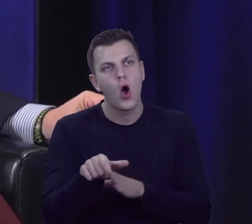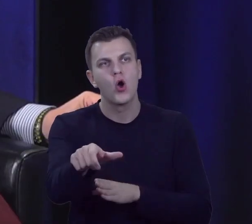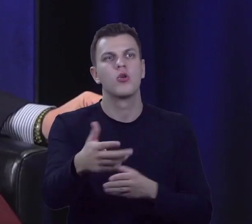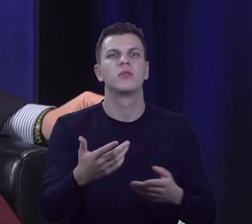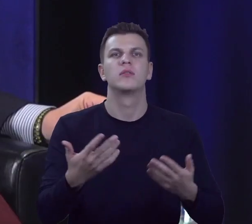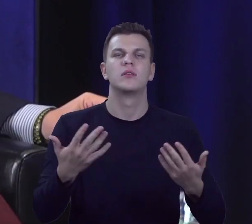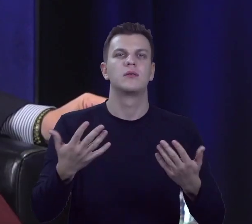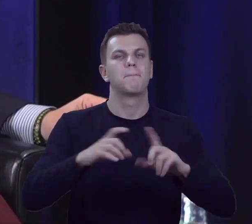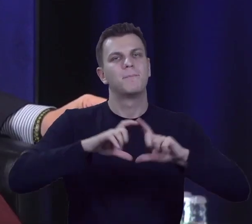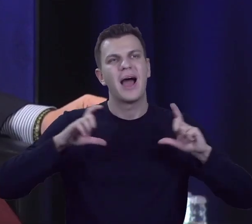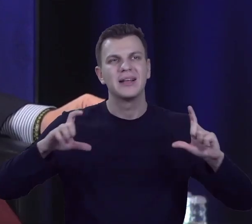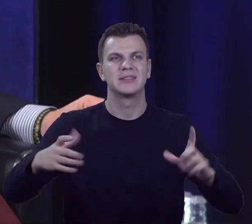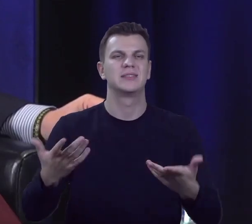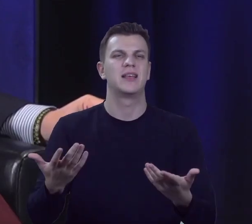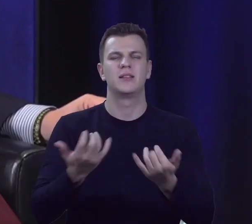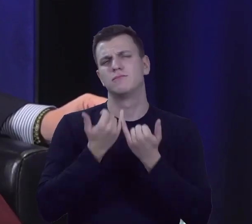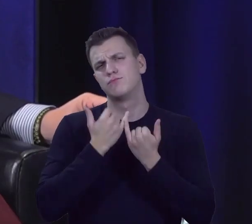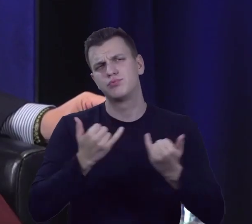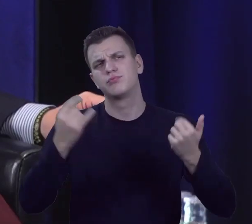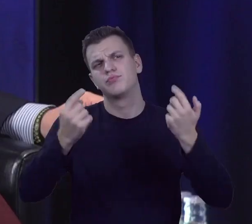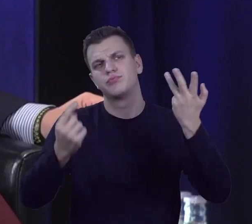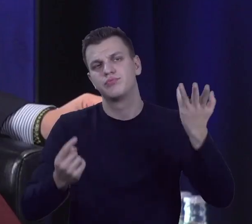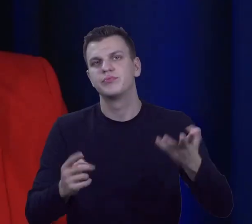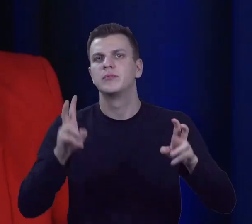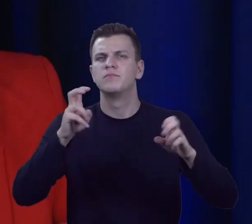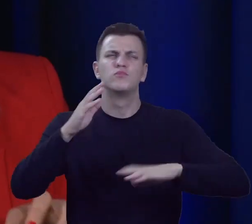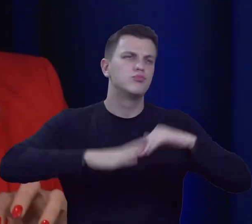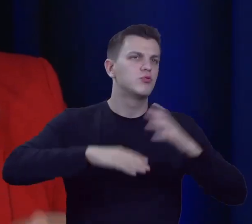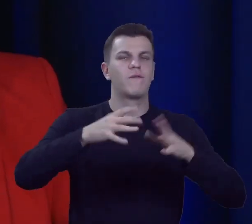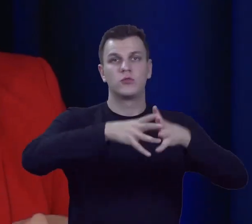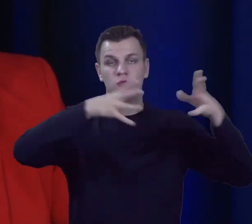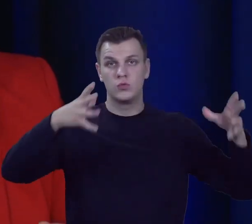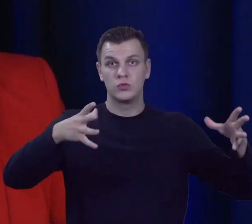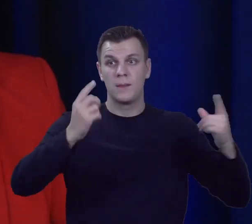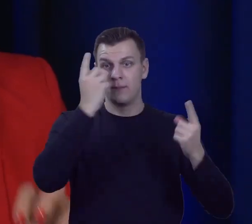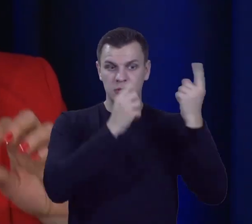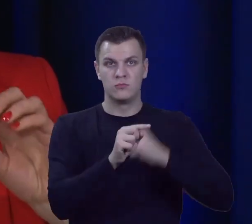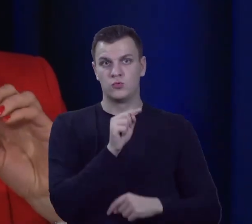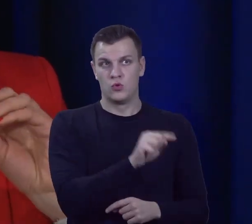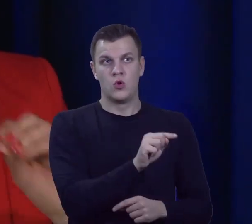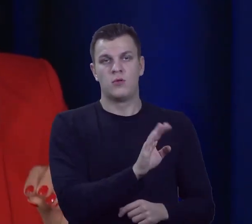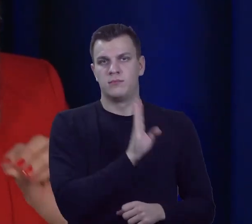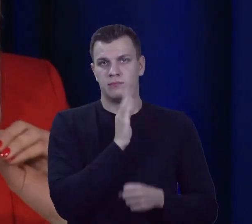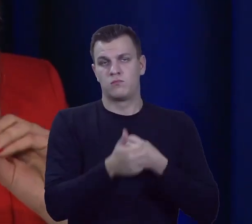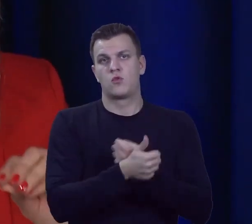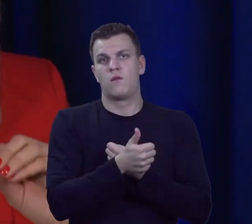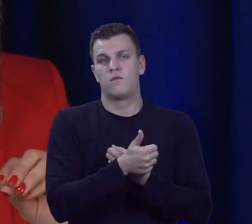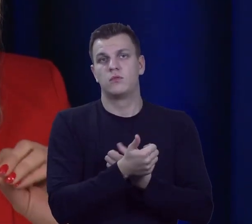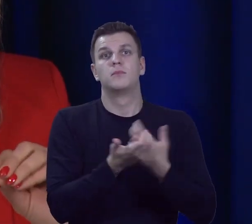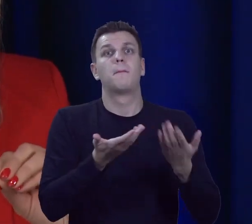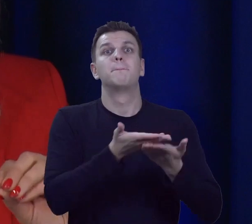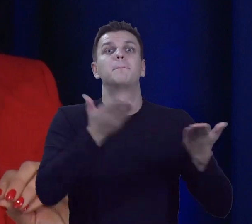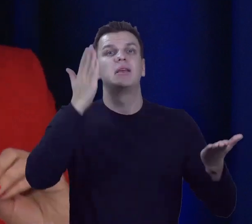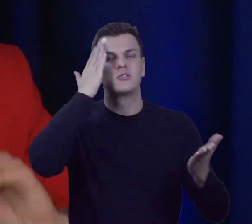akwaparki, baseny czy innego rodzaju rzeczy takie twarde, infrastrukturalne, to jest nasze przeświadczenie, że mieszkańcy tego